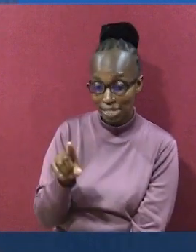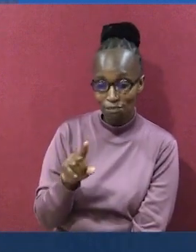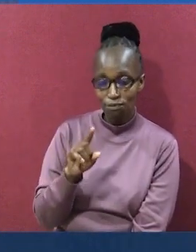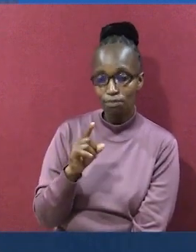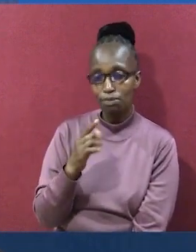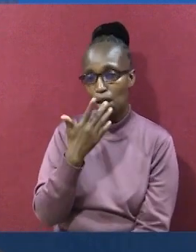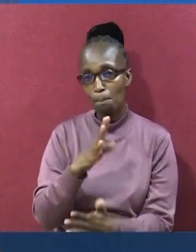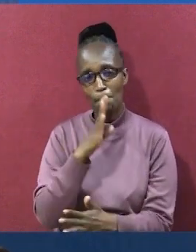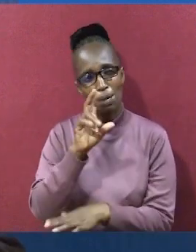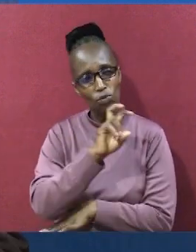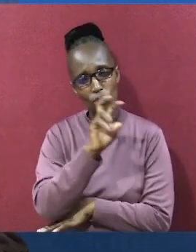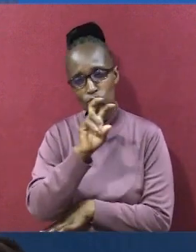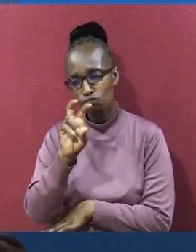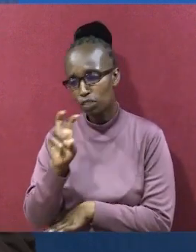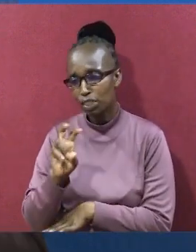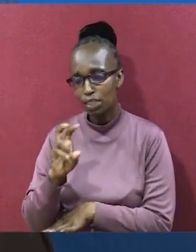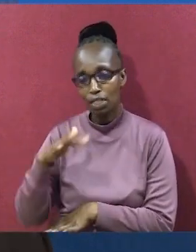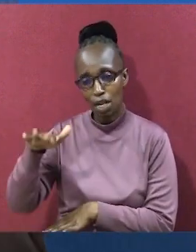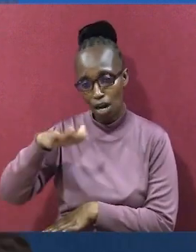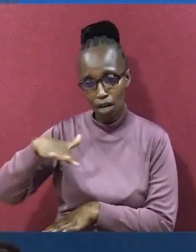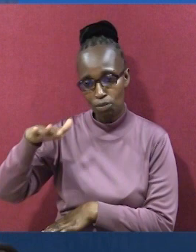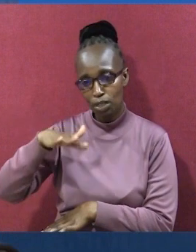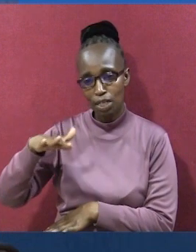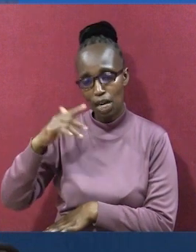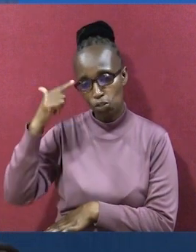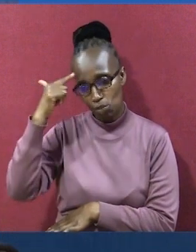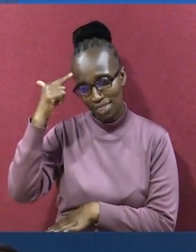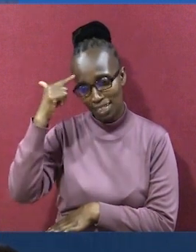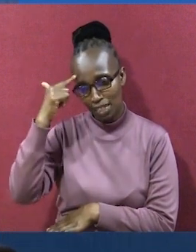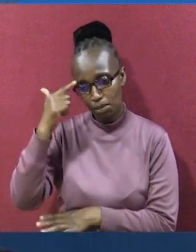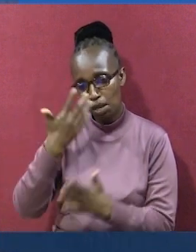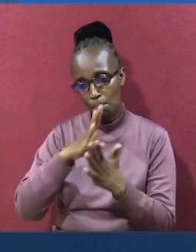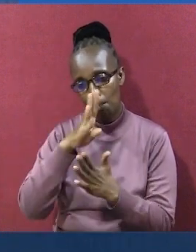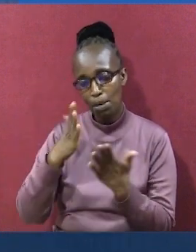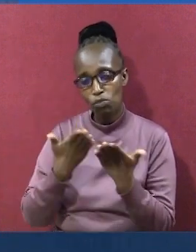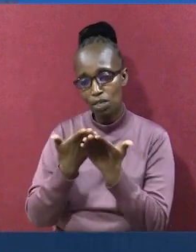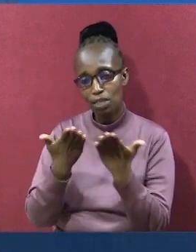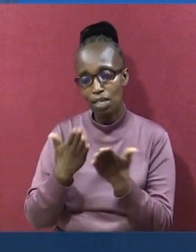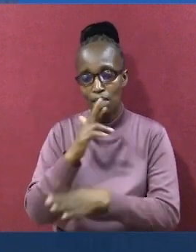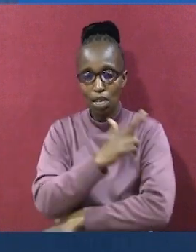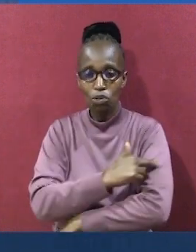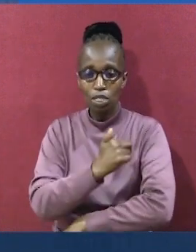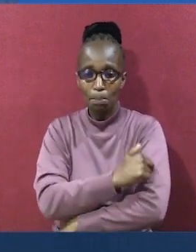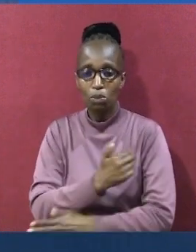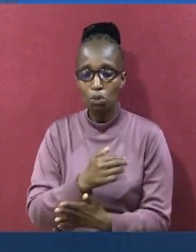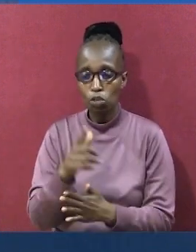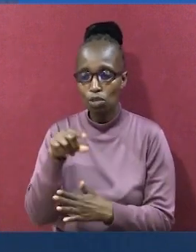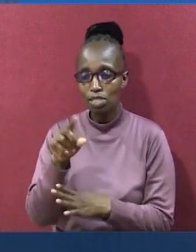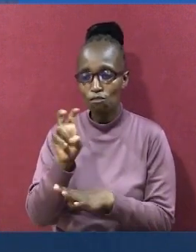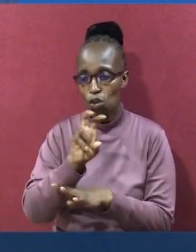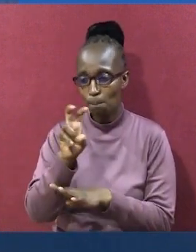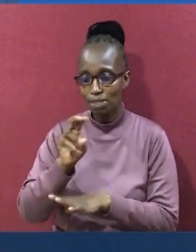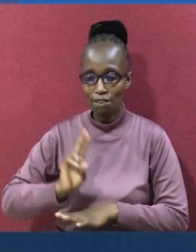Ata kama unaweza kuwa, yani unangalia. Ukiwa katika uspikiria